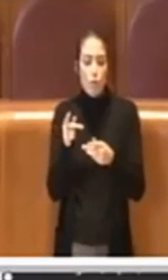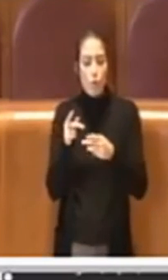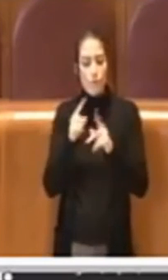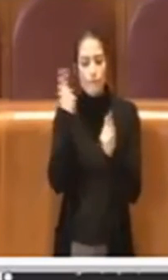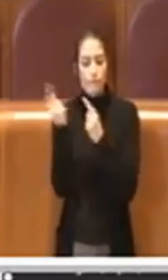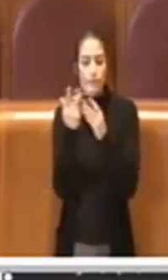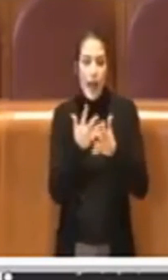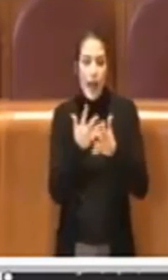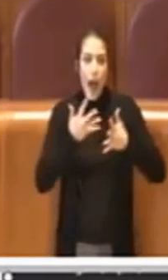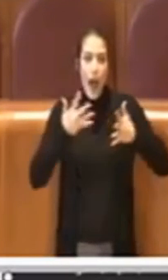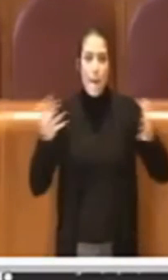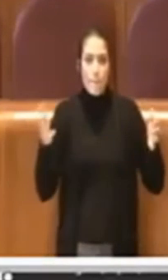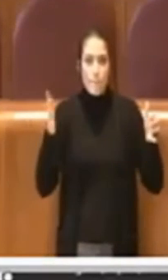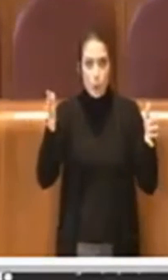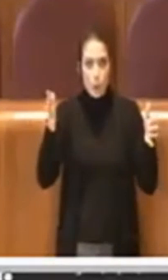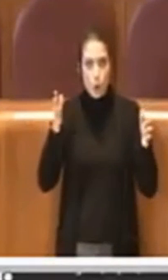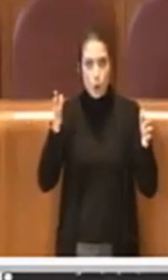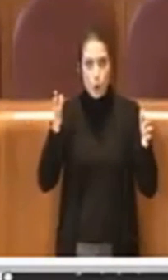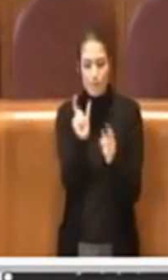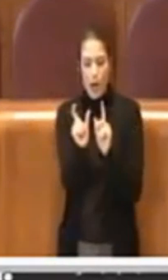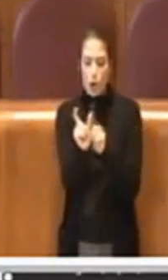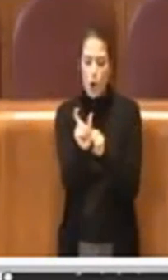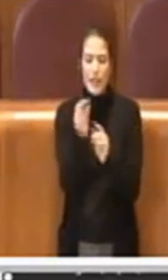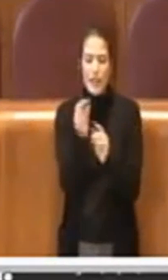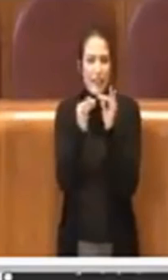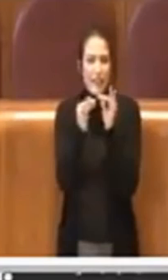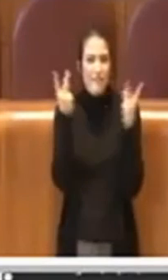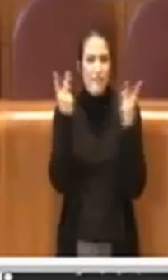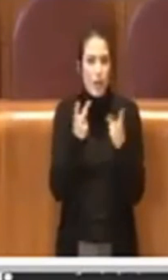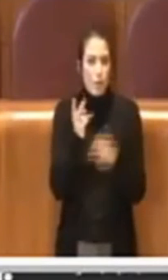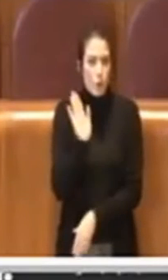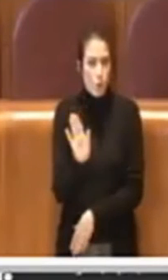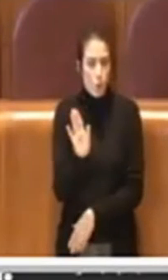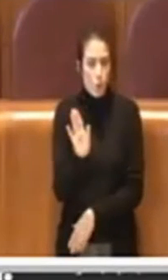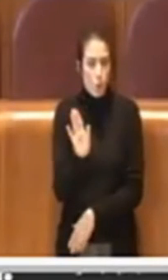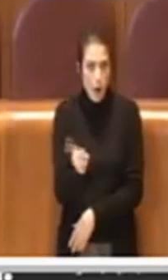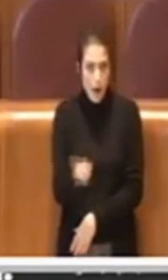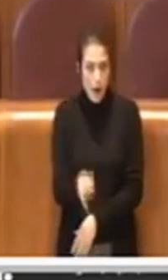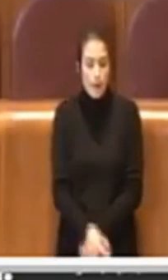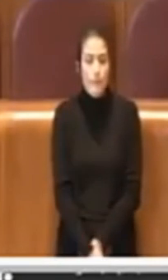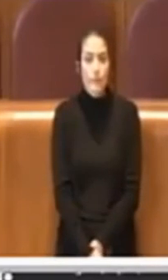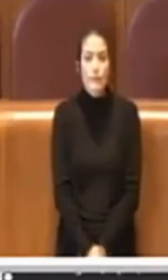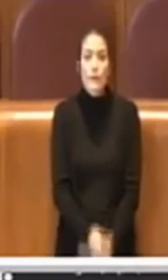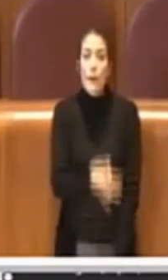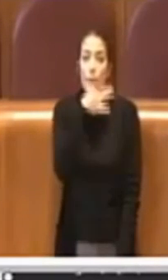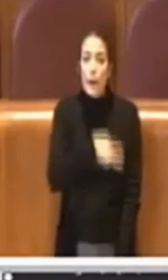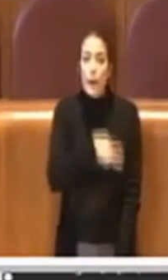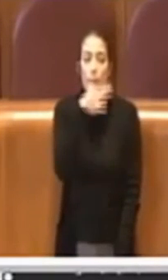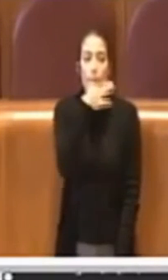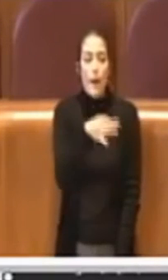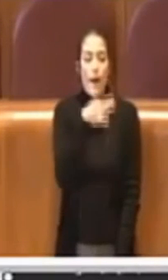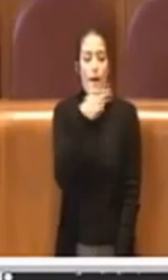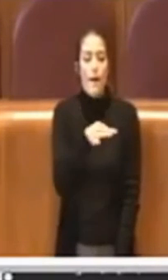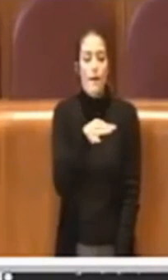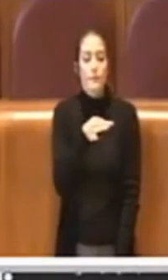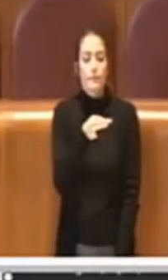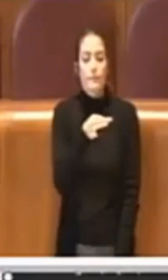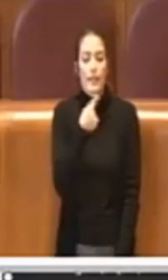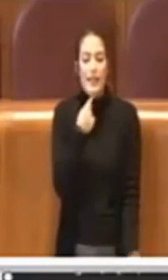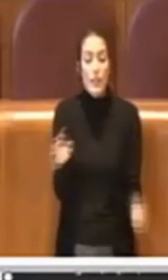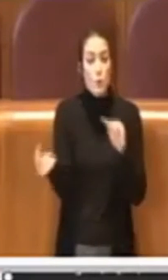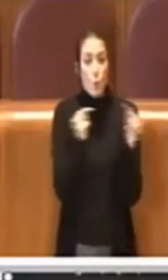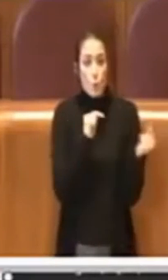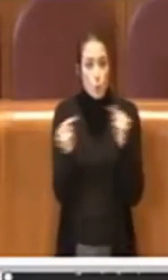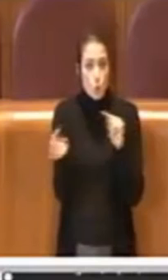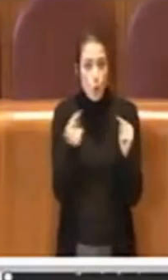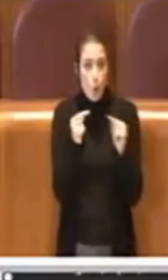del termine. Io molte volte ho sentito nel corso di questa discussione,